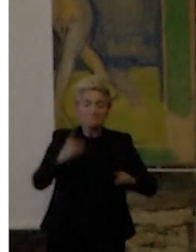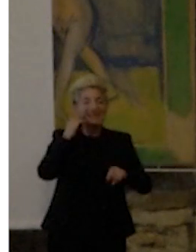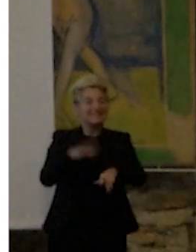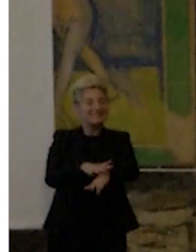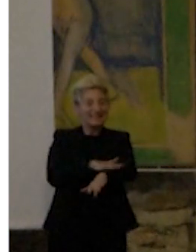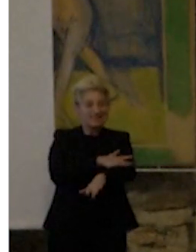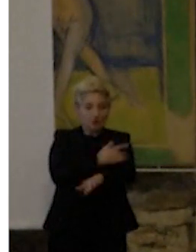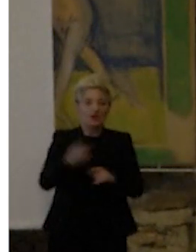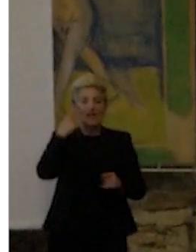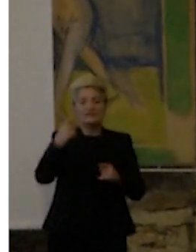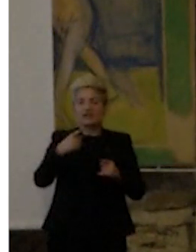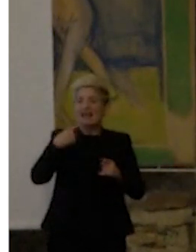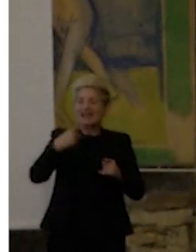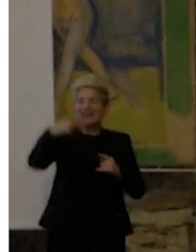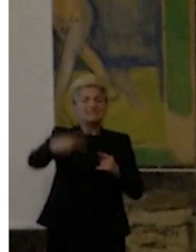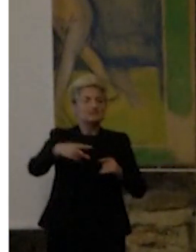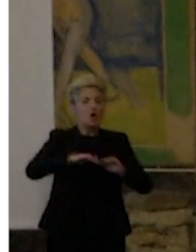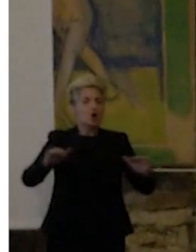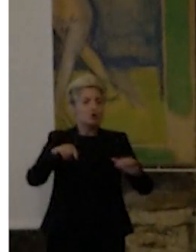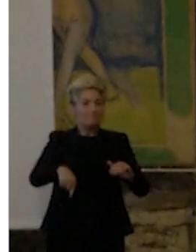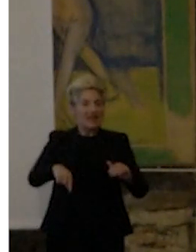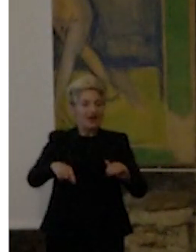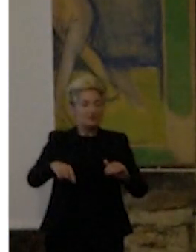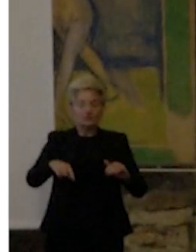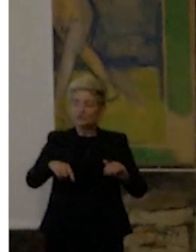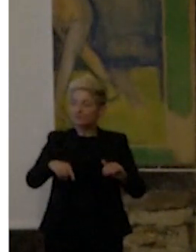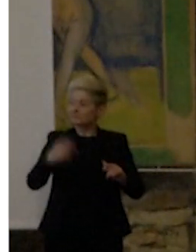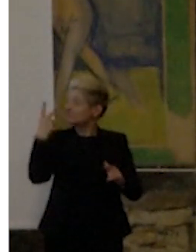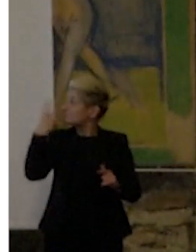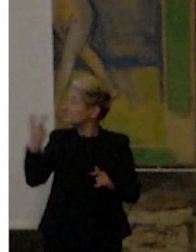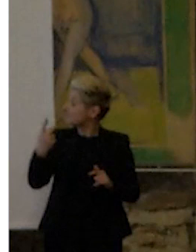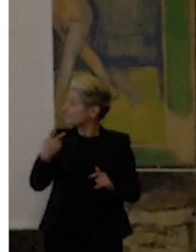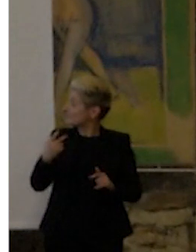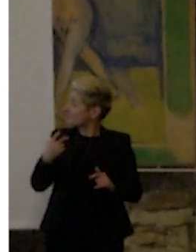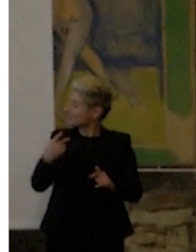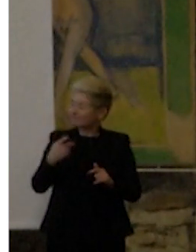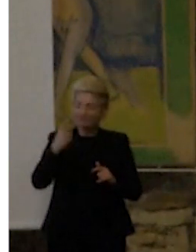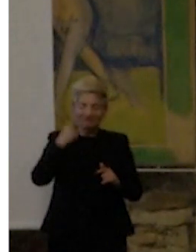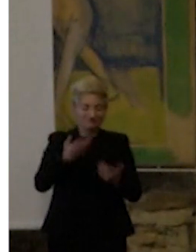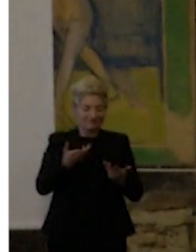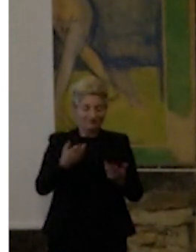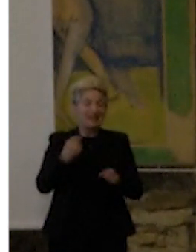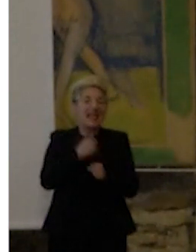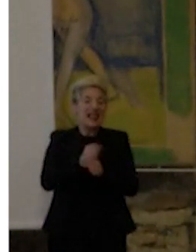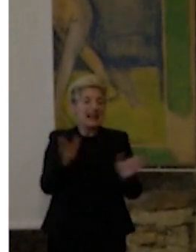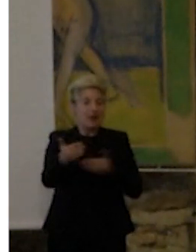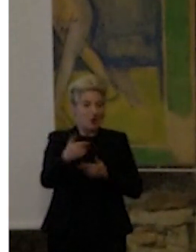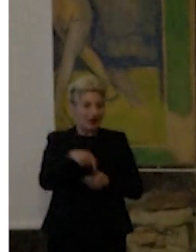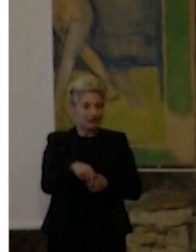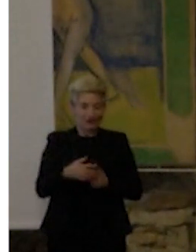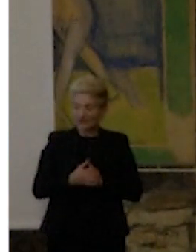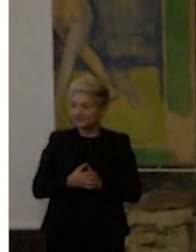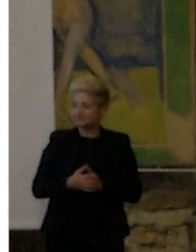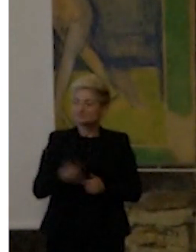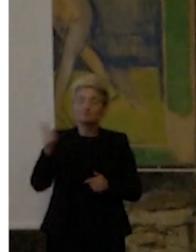anche appoggiati al secondo piano dove si fanno appunto i laboratori. Questa